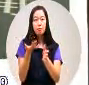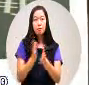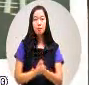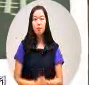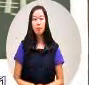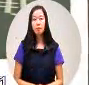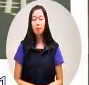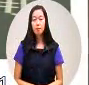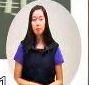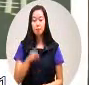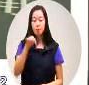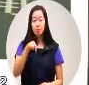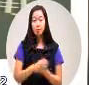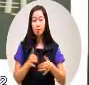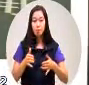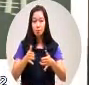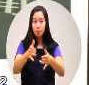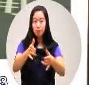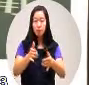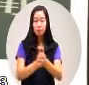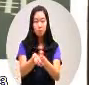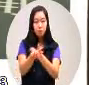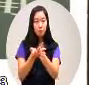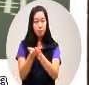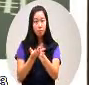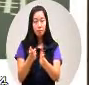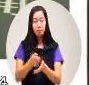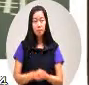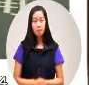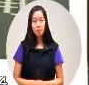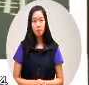这条路之前就是